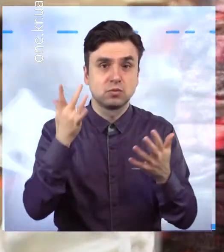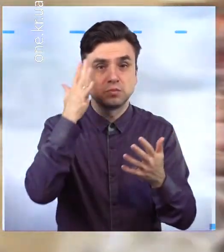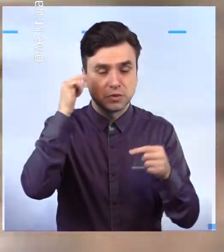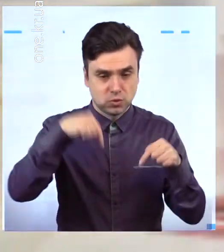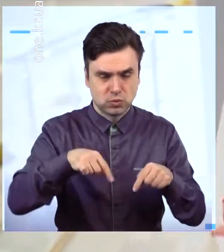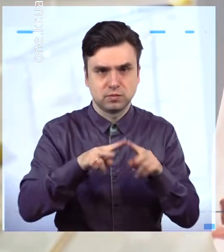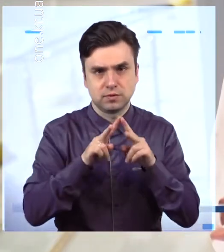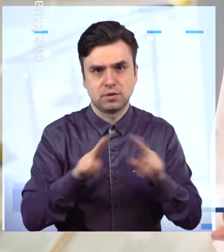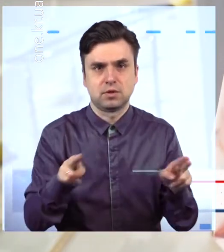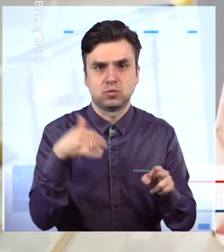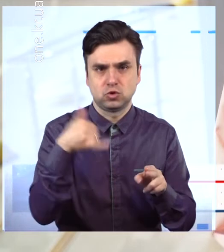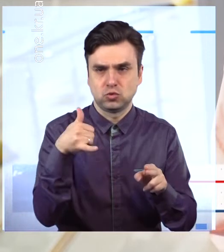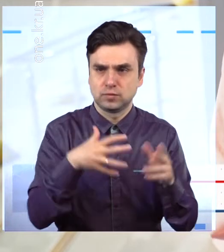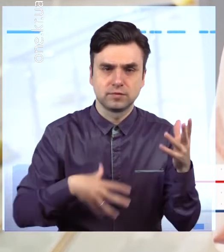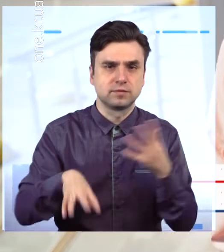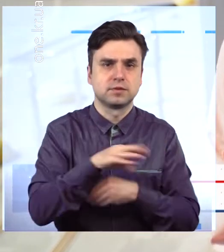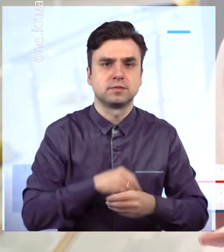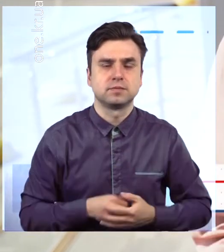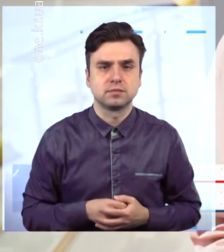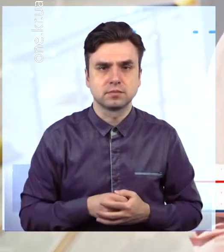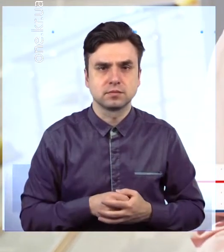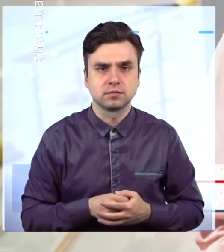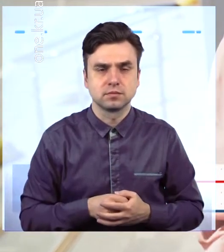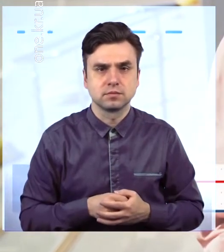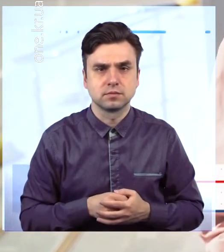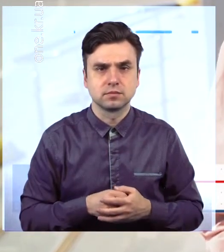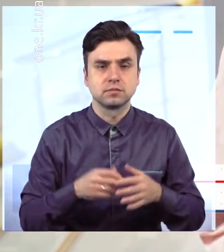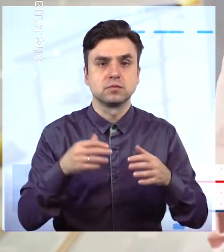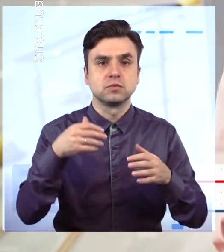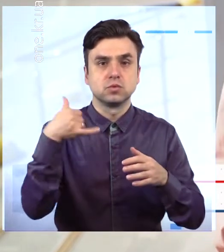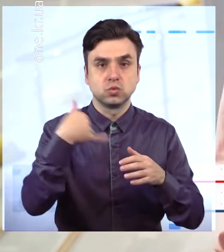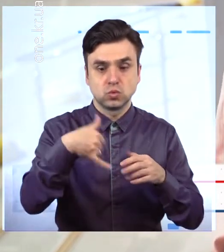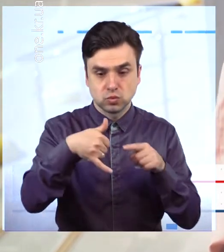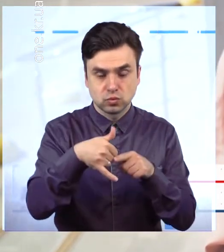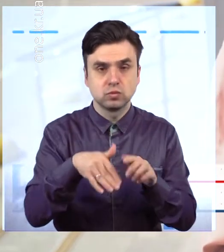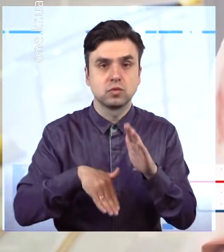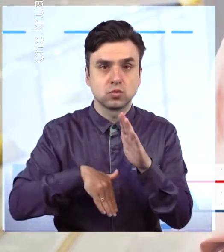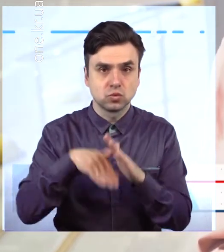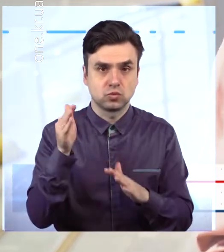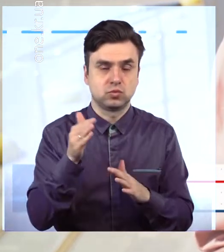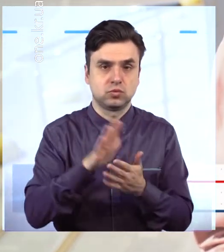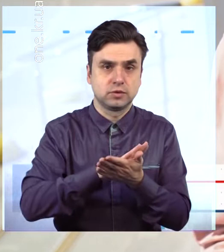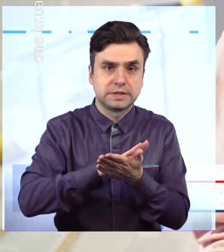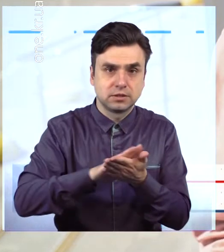дійдемо. Це, звісно, довговічне і екологічно краще,